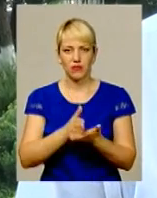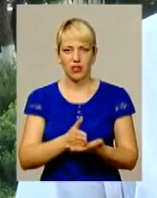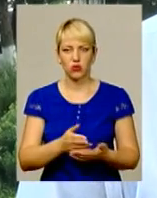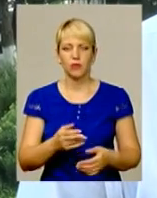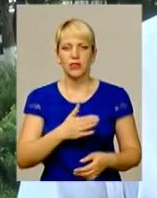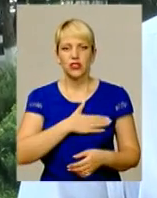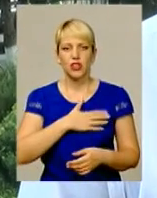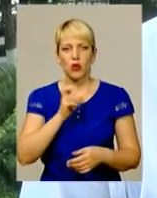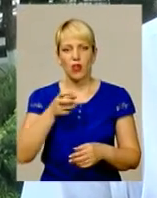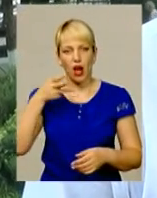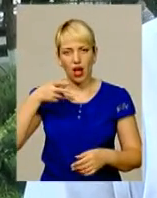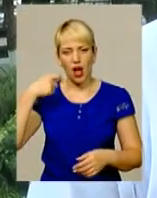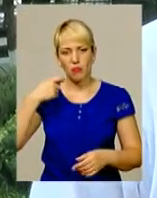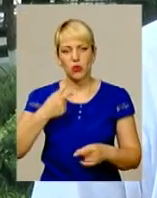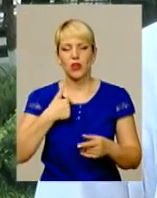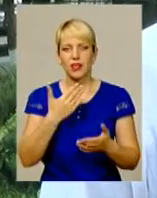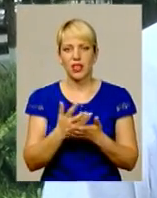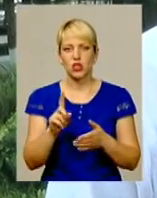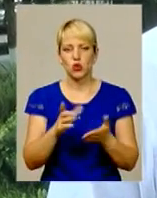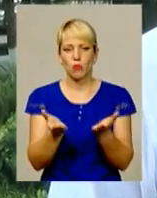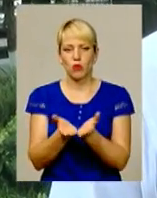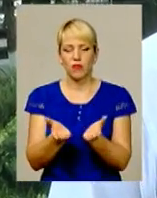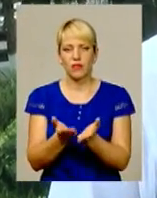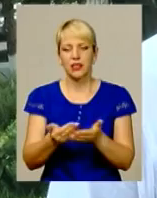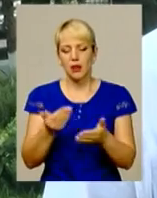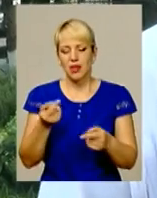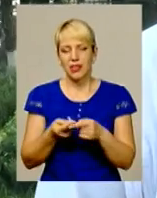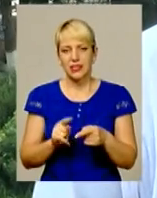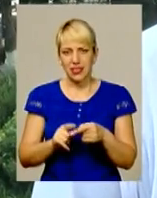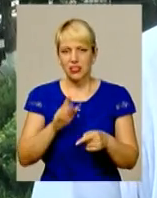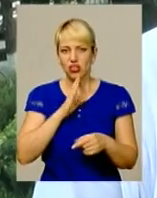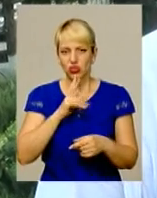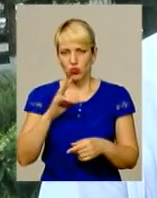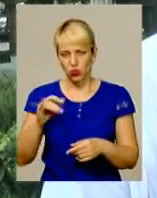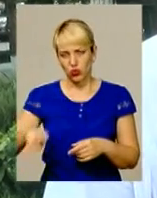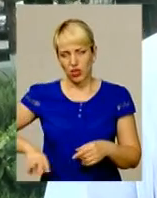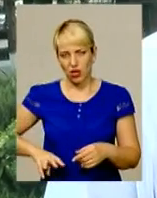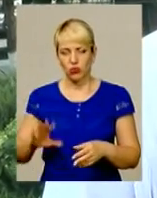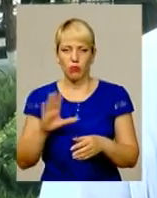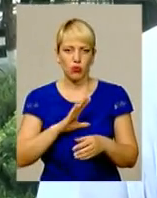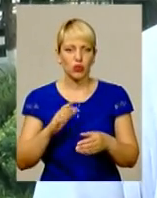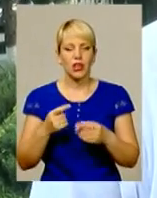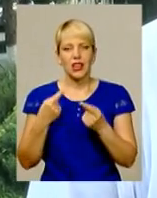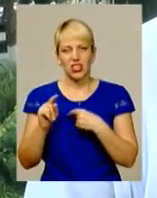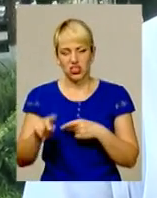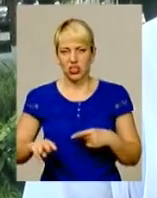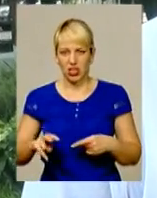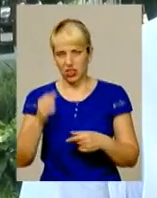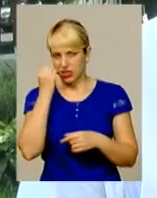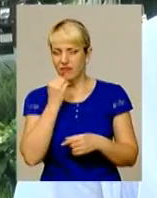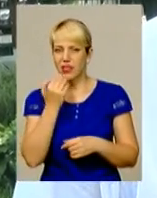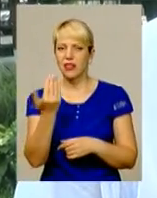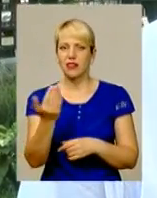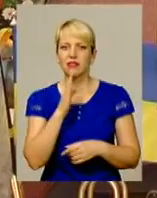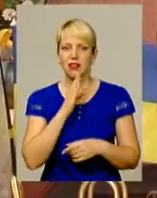є з чим порівняти, тому що перед цим керівником був інший керівник. І вважаємо, що завдяки новому керівнику школи виглядає так, як вона